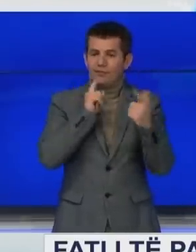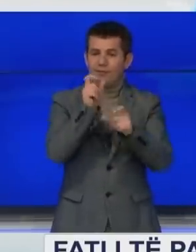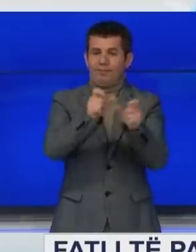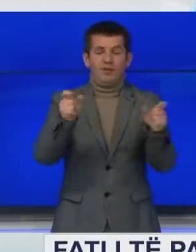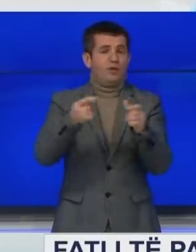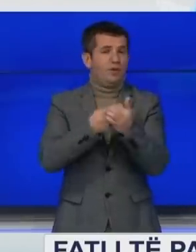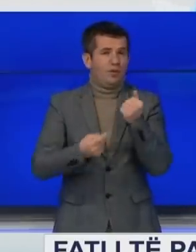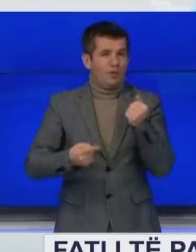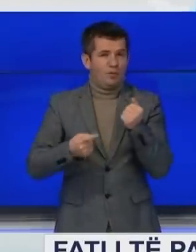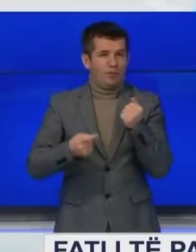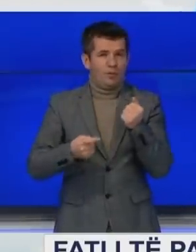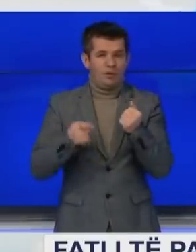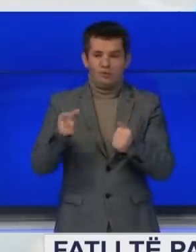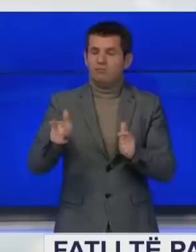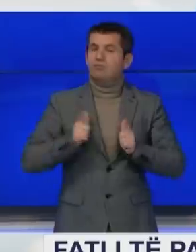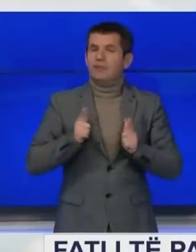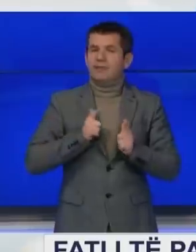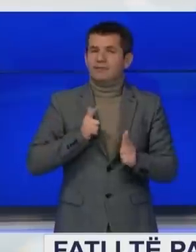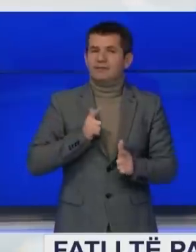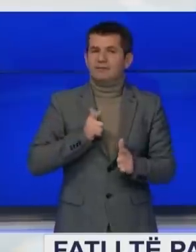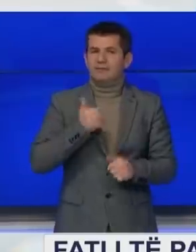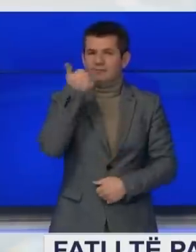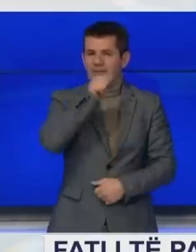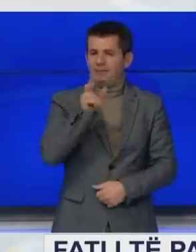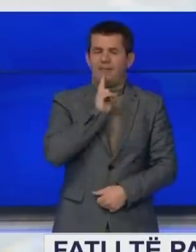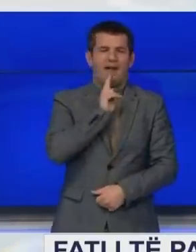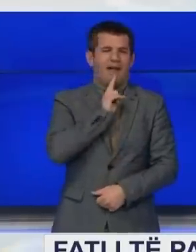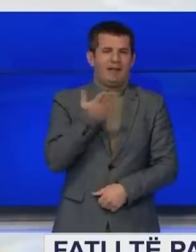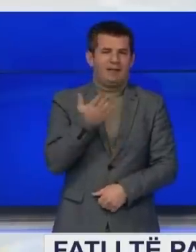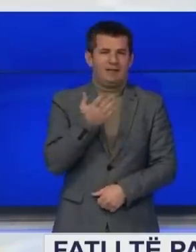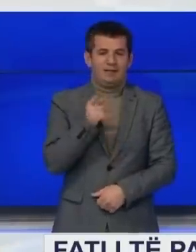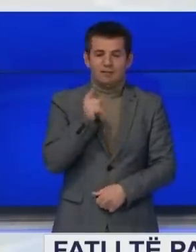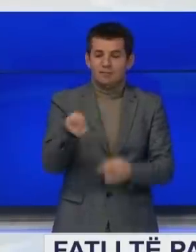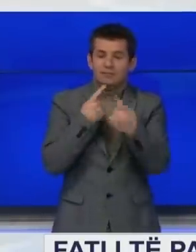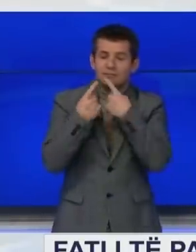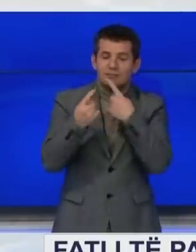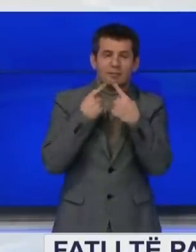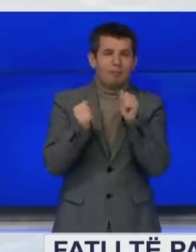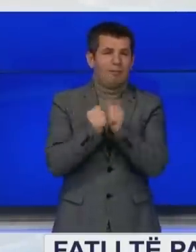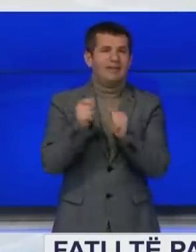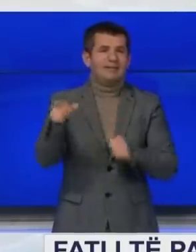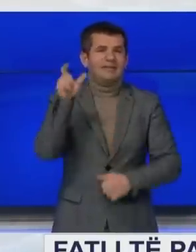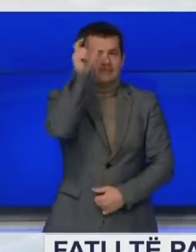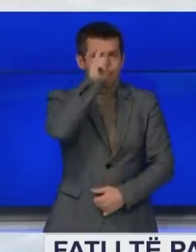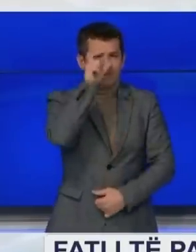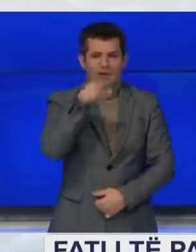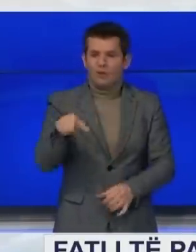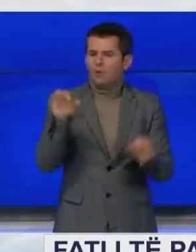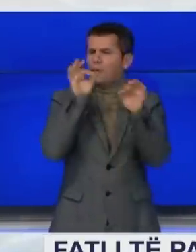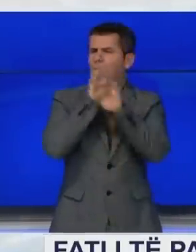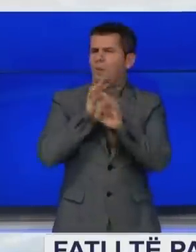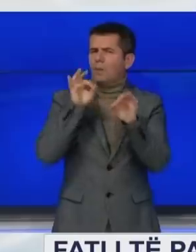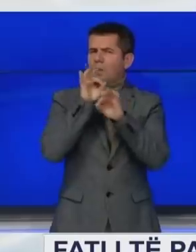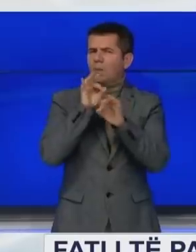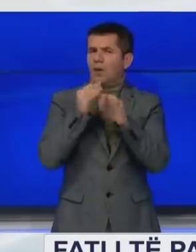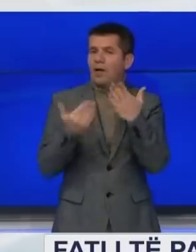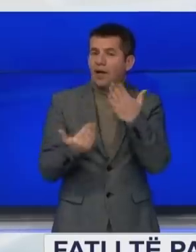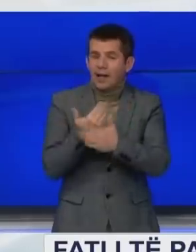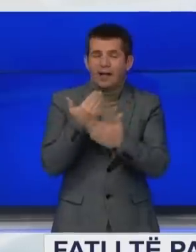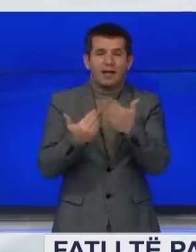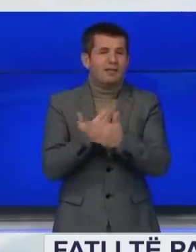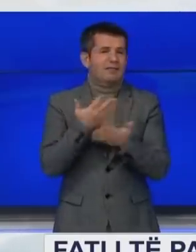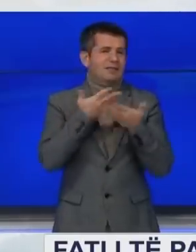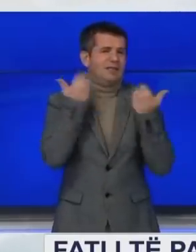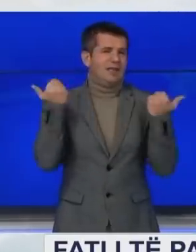gjetur, qërkini tha se presin shumë pak, dërisa shtoi se edhe në dialogun me palen serbe, as njëherë nuk pati diçka konkrete.